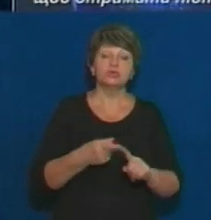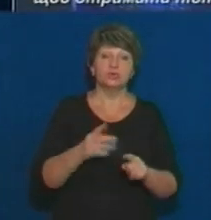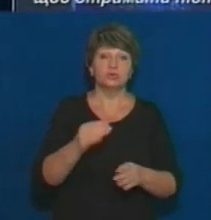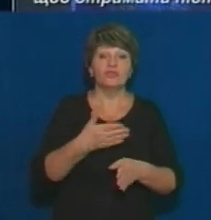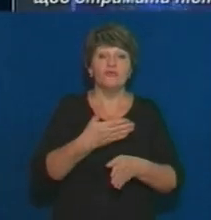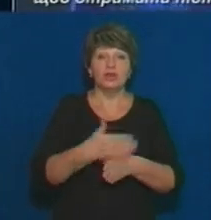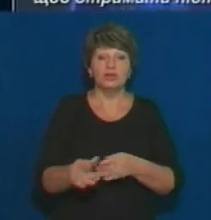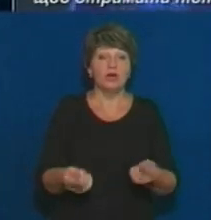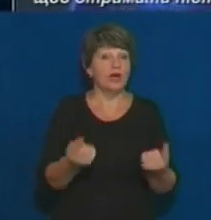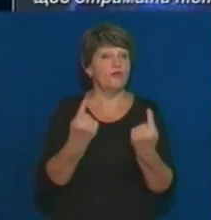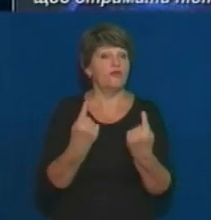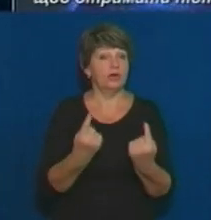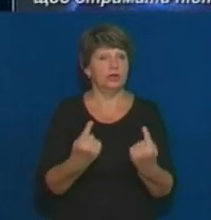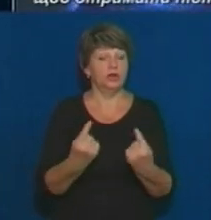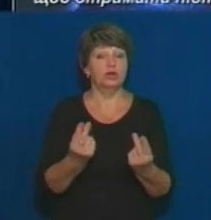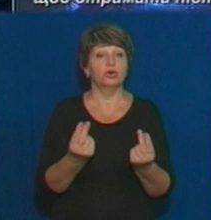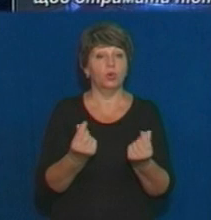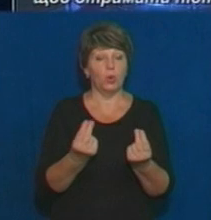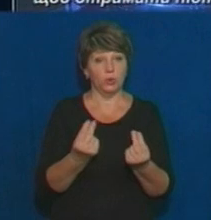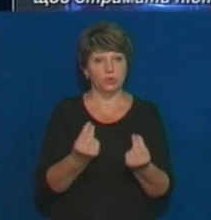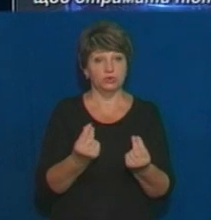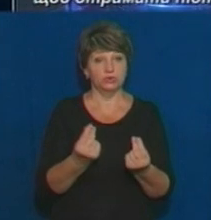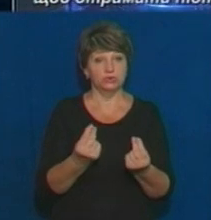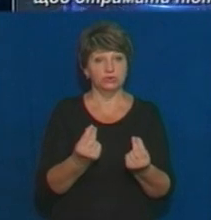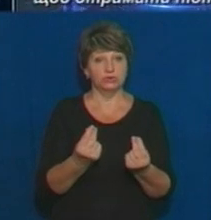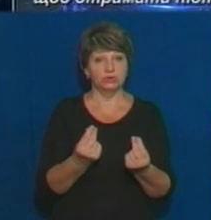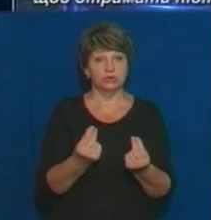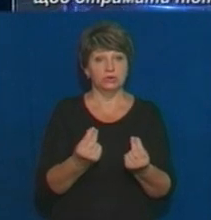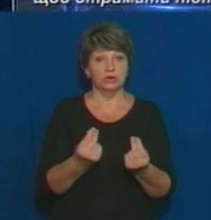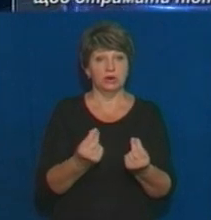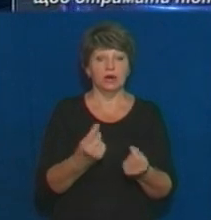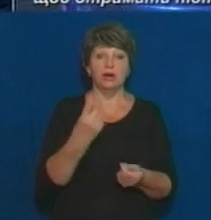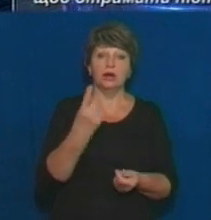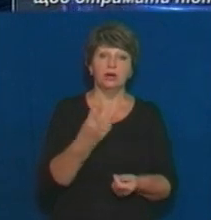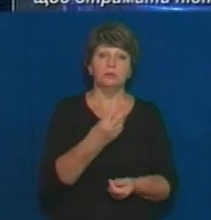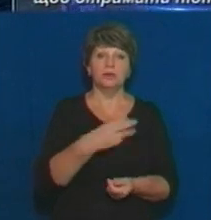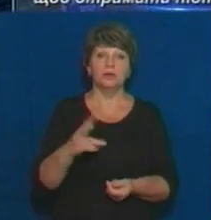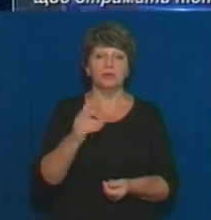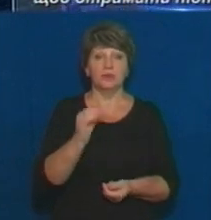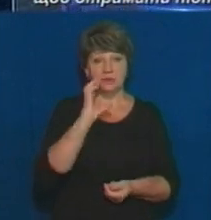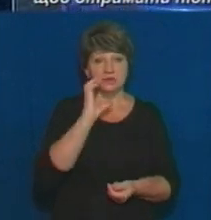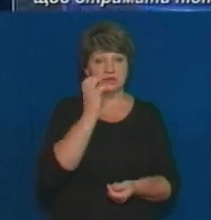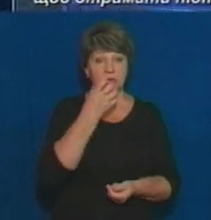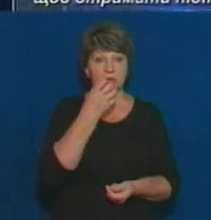великих для міста коштів 21 мільйон на капітальні